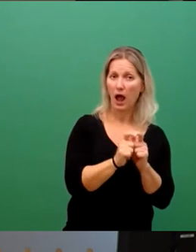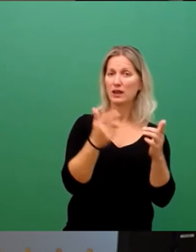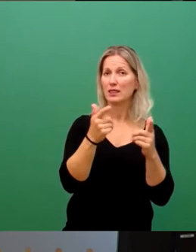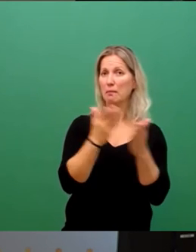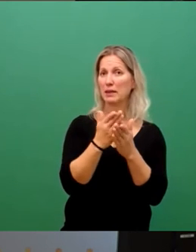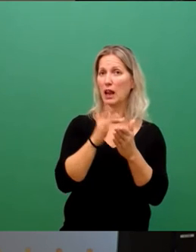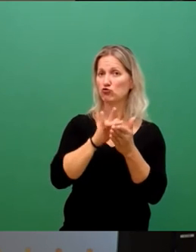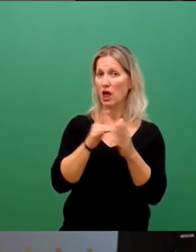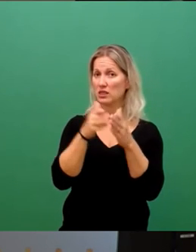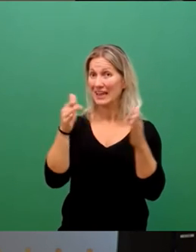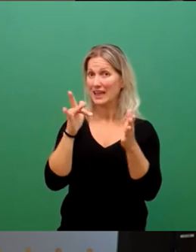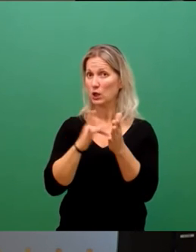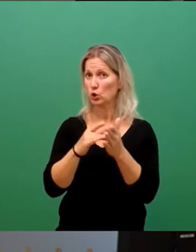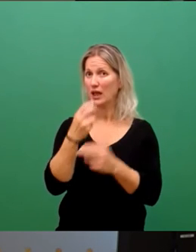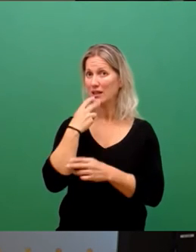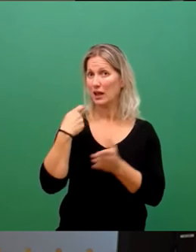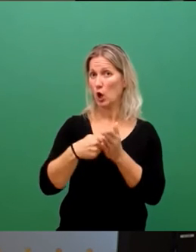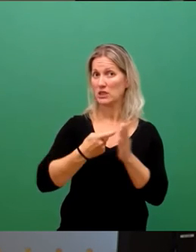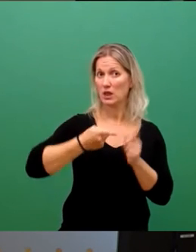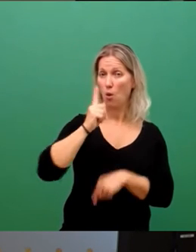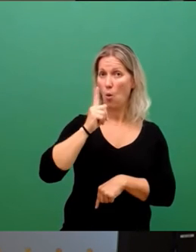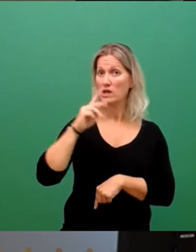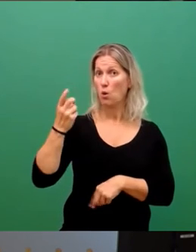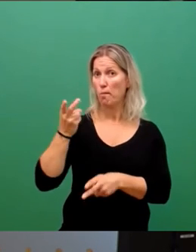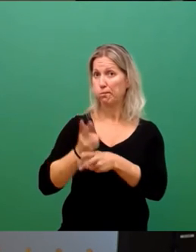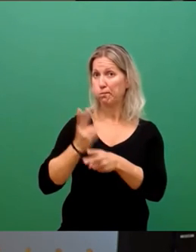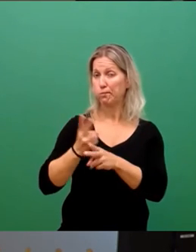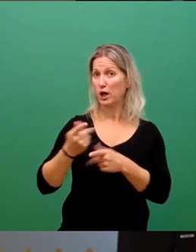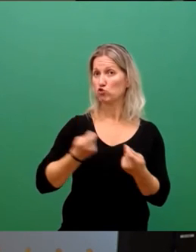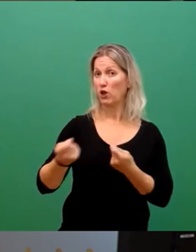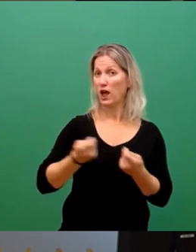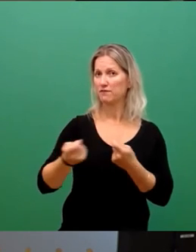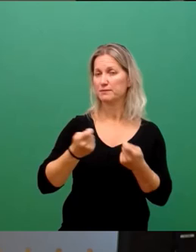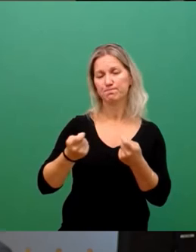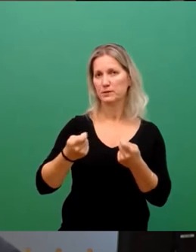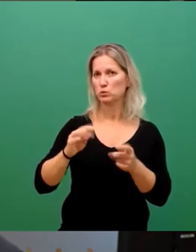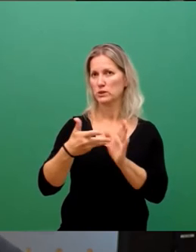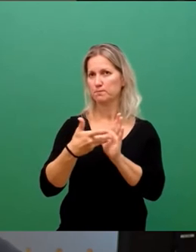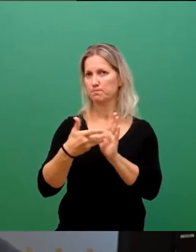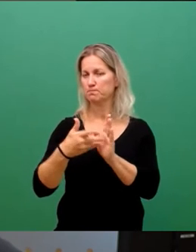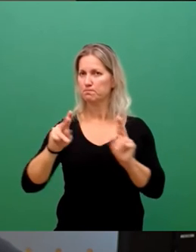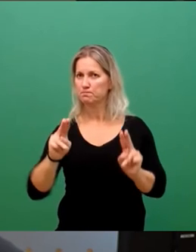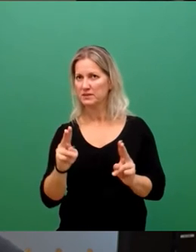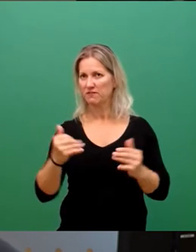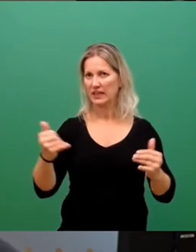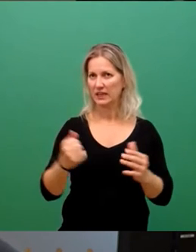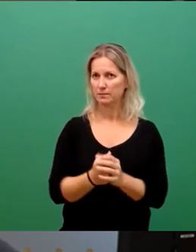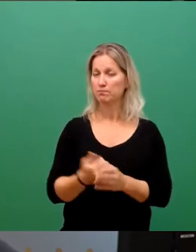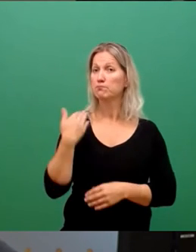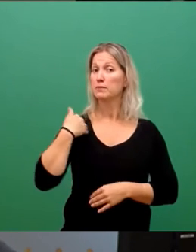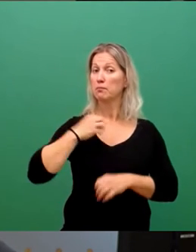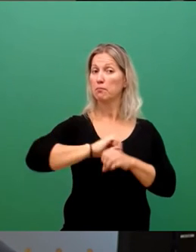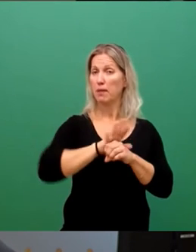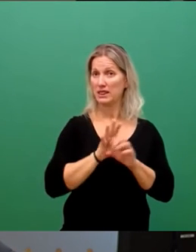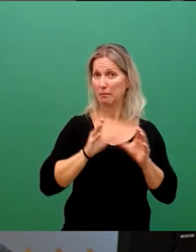gezwungen sein, ihr Geschäftsmodell auf den Prüfstand zu stellen. Die Gefahr ist, dass wir, anders als in der Pandemie, tatsächlich